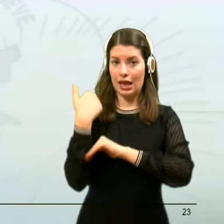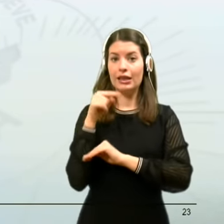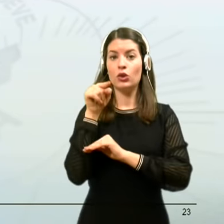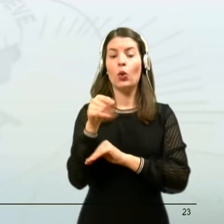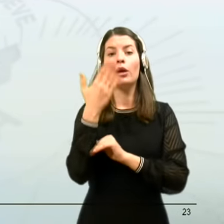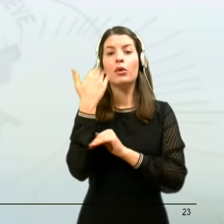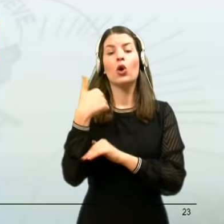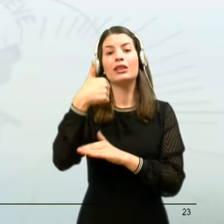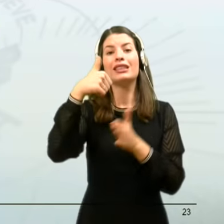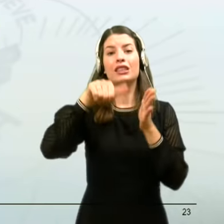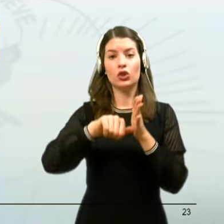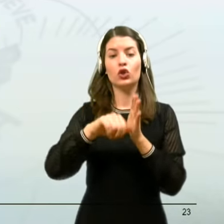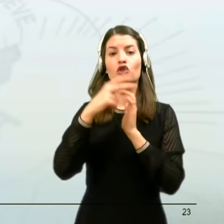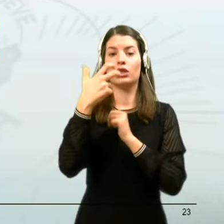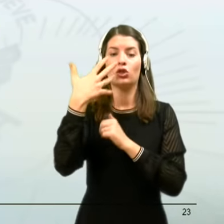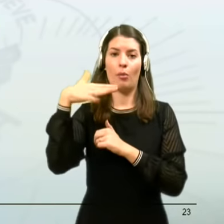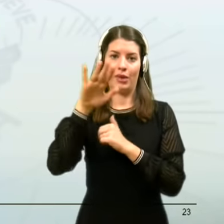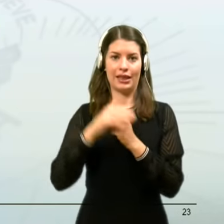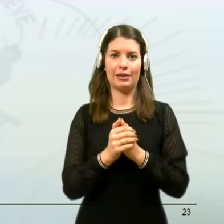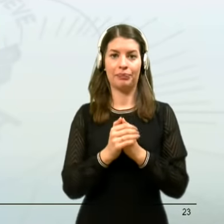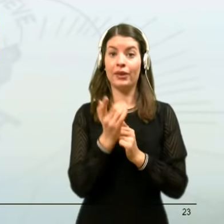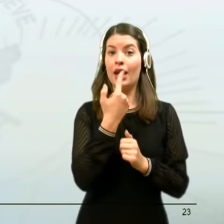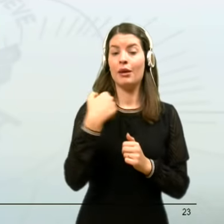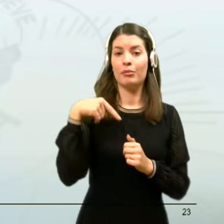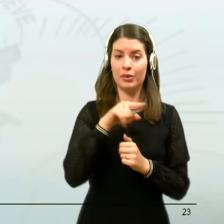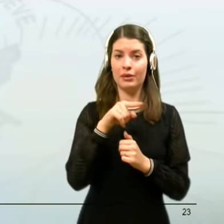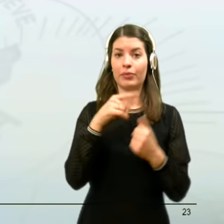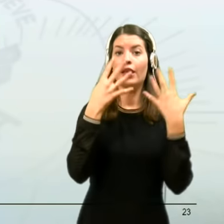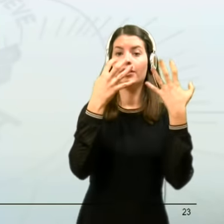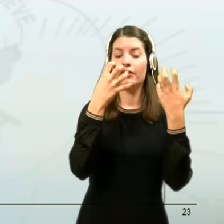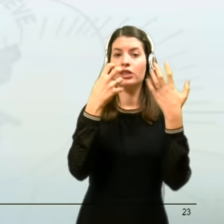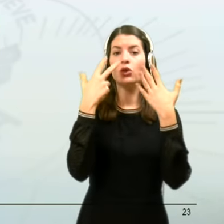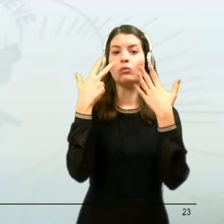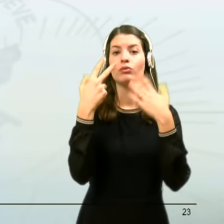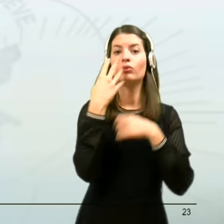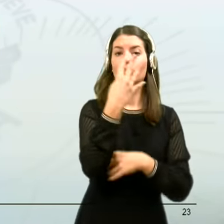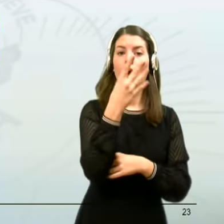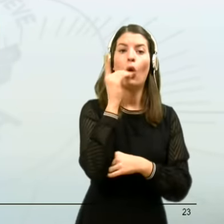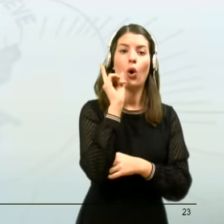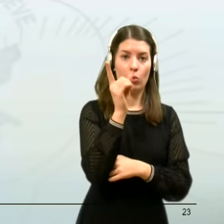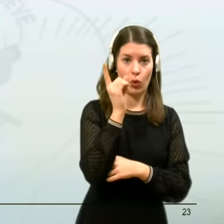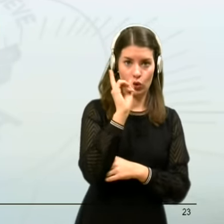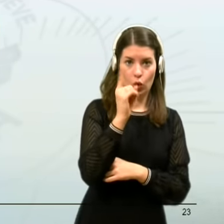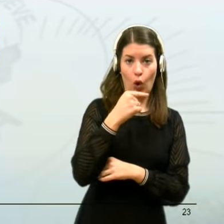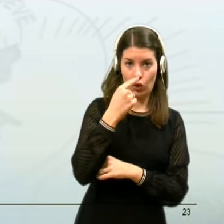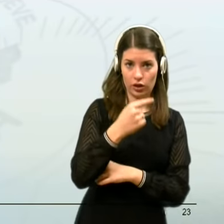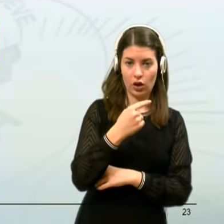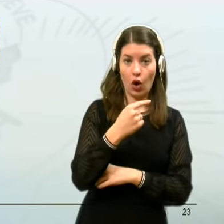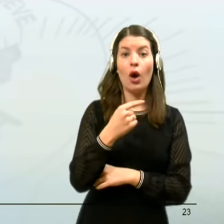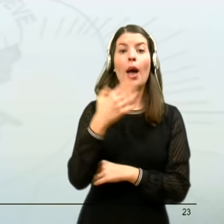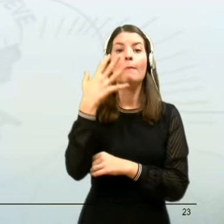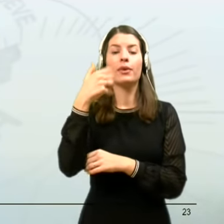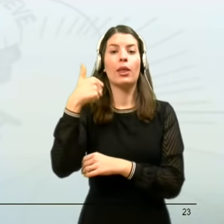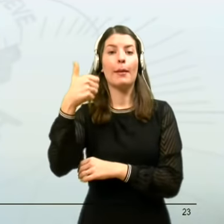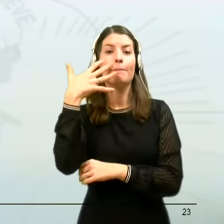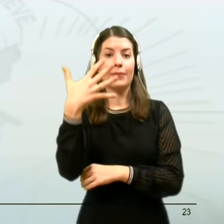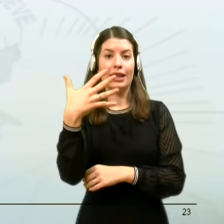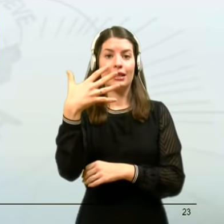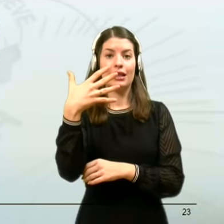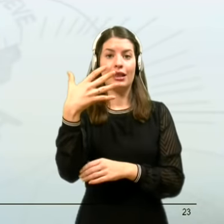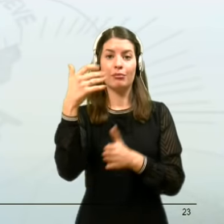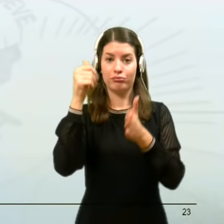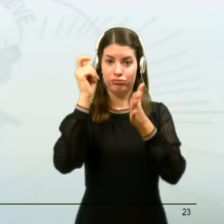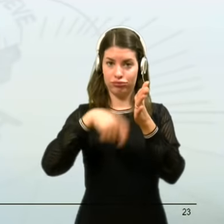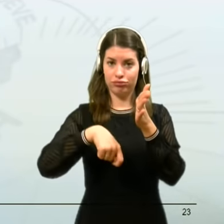1315. Od tega smo izrekli 948 opozoril, izdali 551 plačenjih